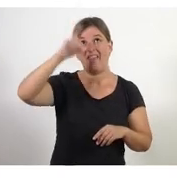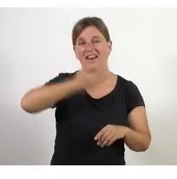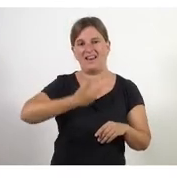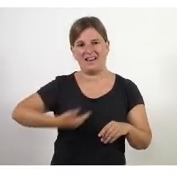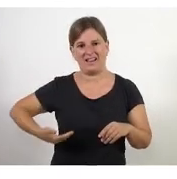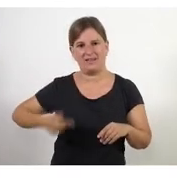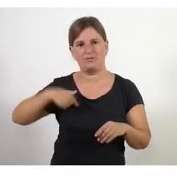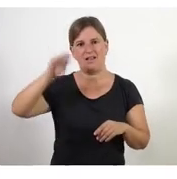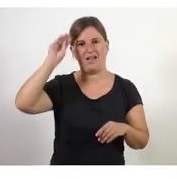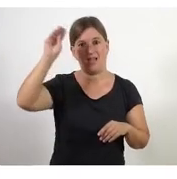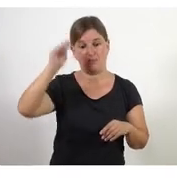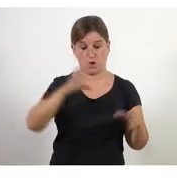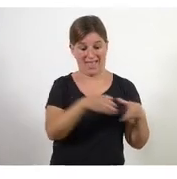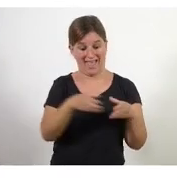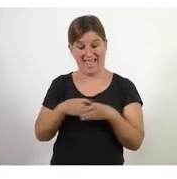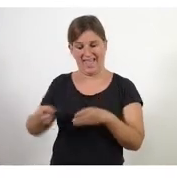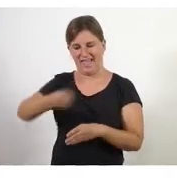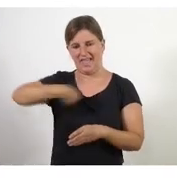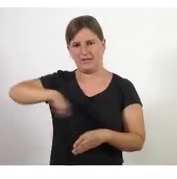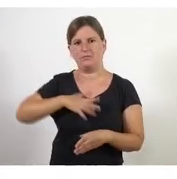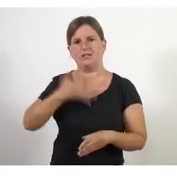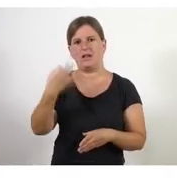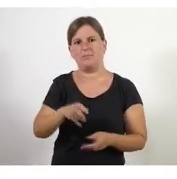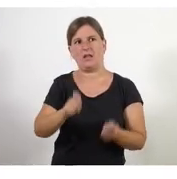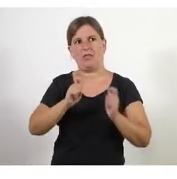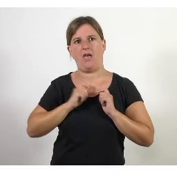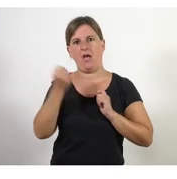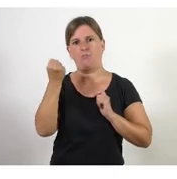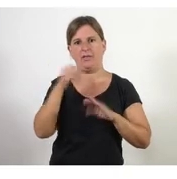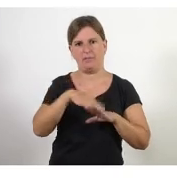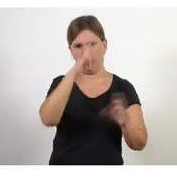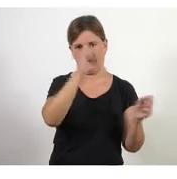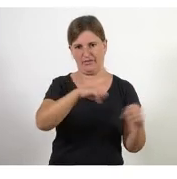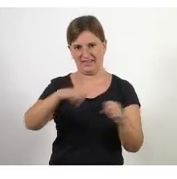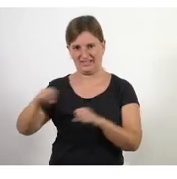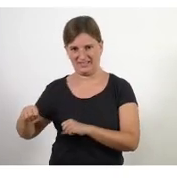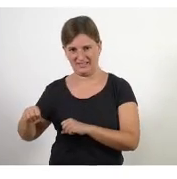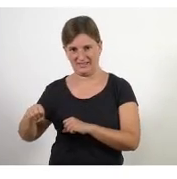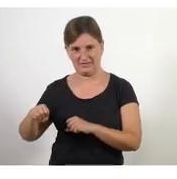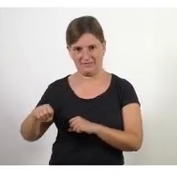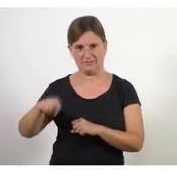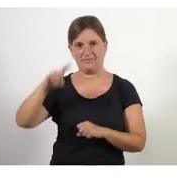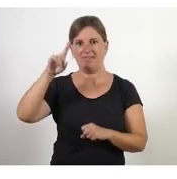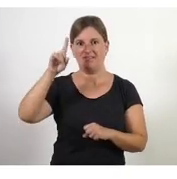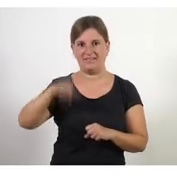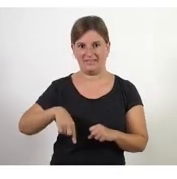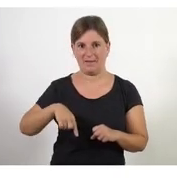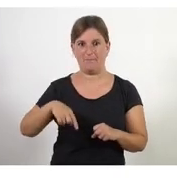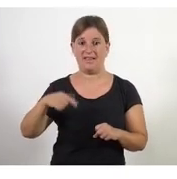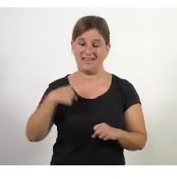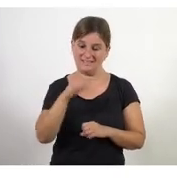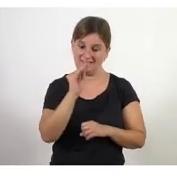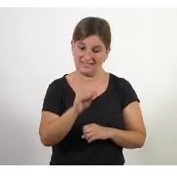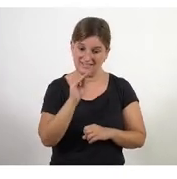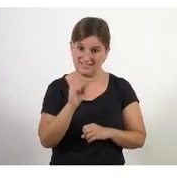deixar que els equips de baix puguin prendre més decisions i és la invitació als de baix a